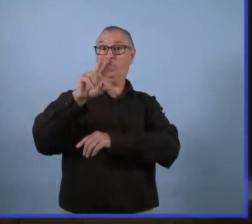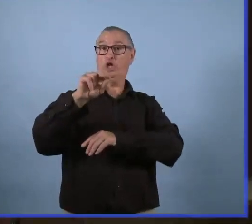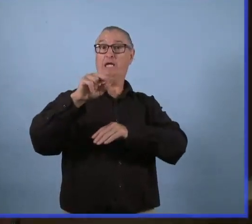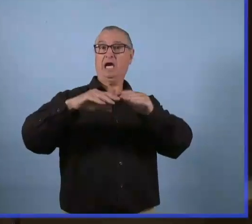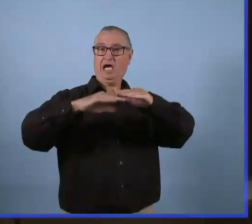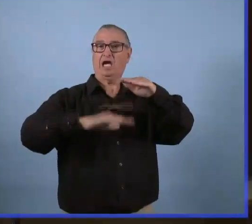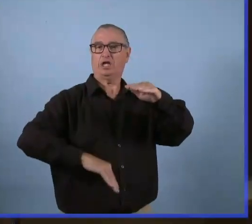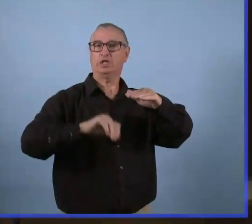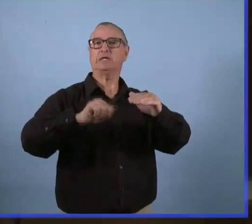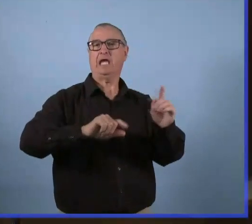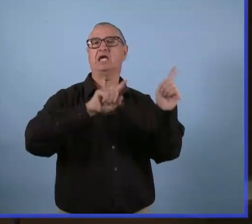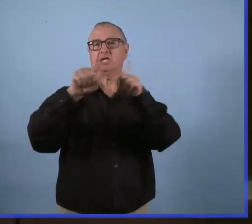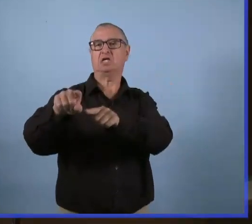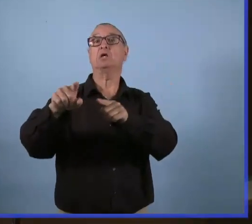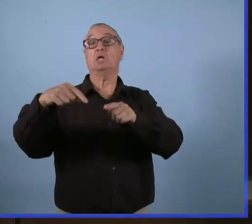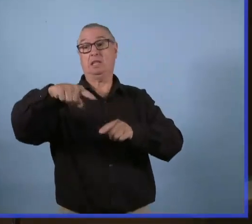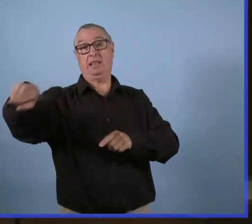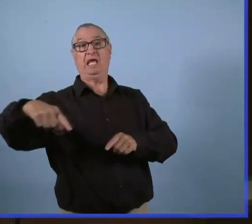enfants, ce serait autorisé.